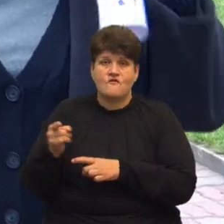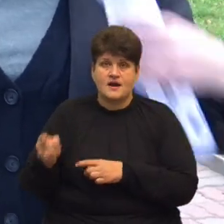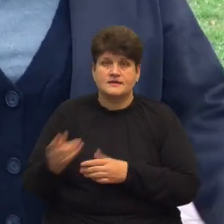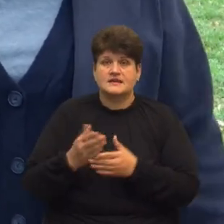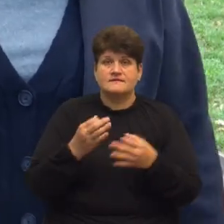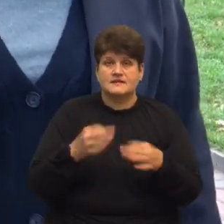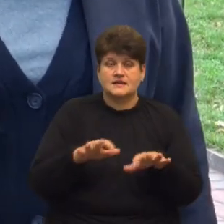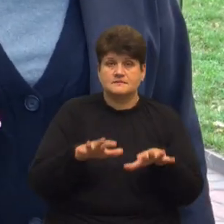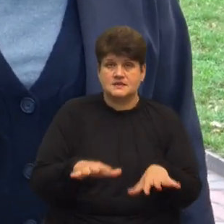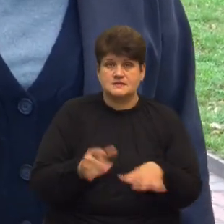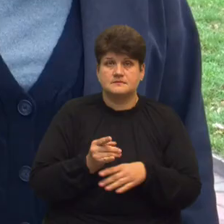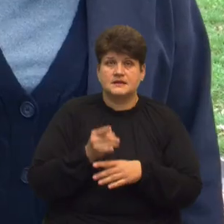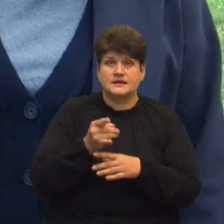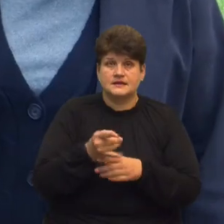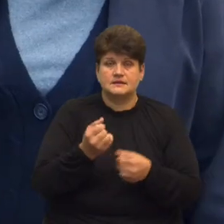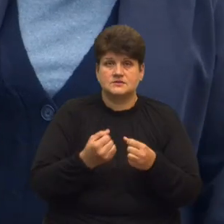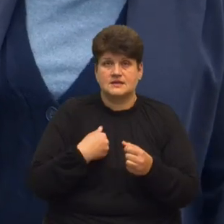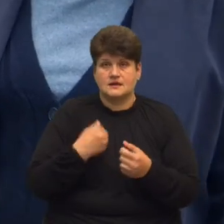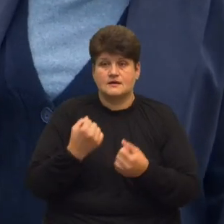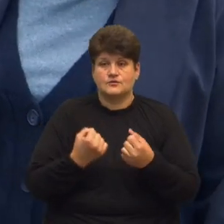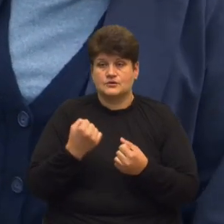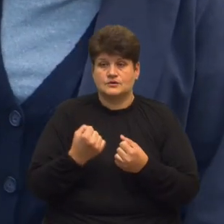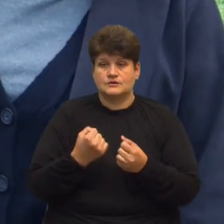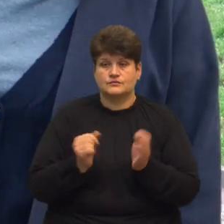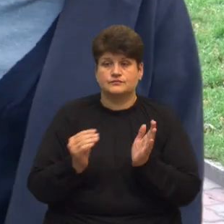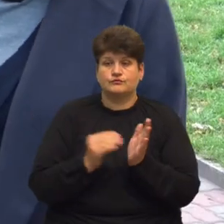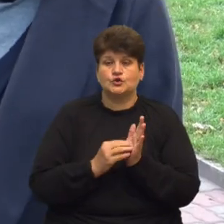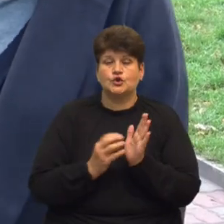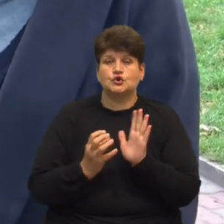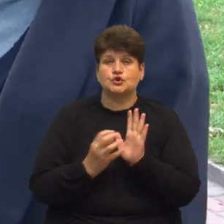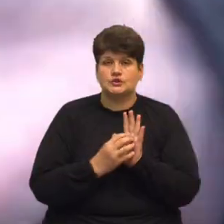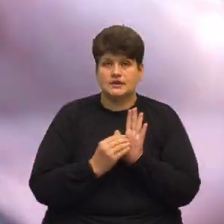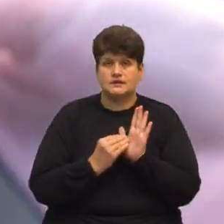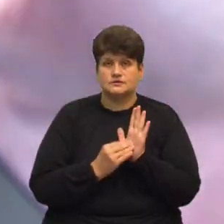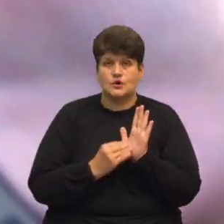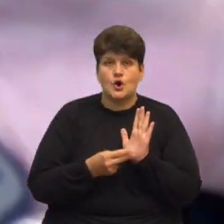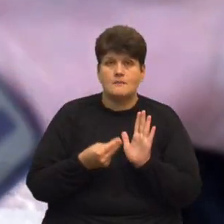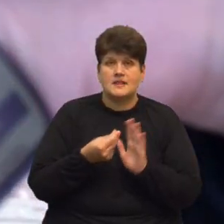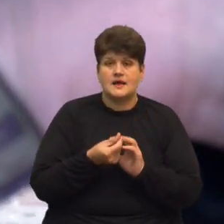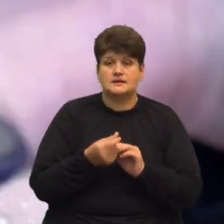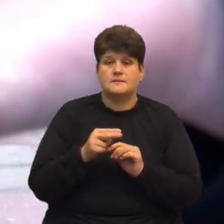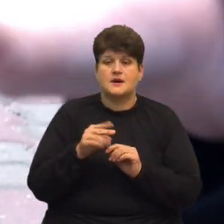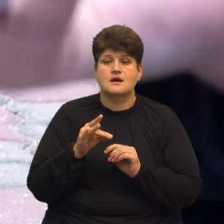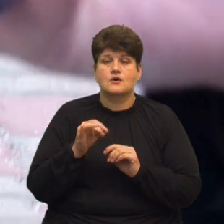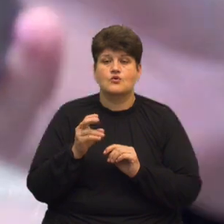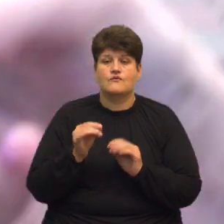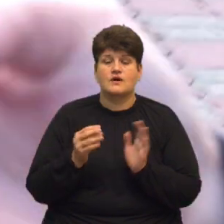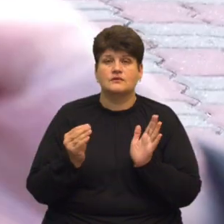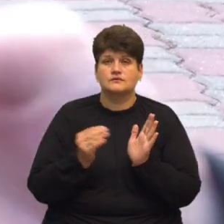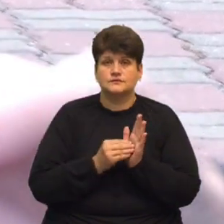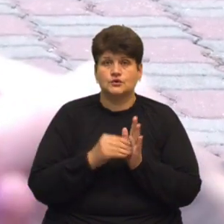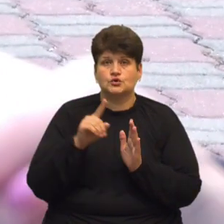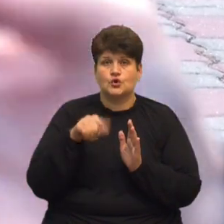під'їхала машина, я як водій ввожу себе в додатку, є розділ паркування і ввожу тут в додатку додати номер